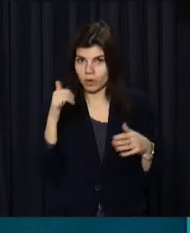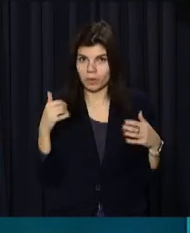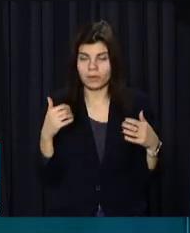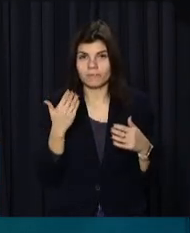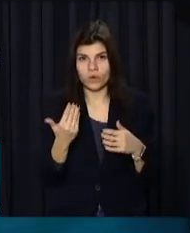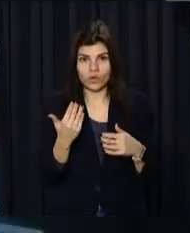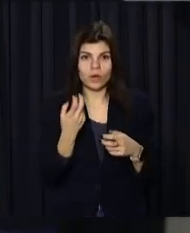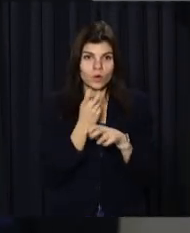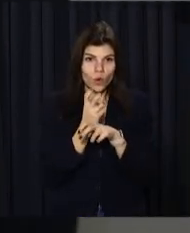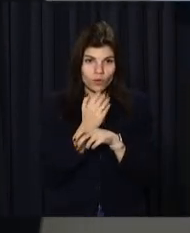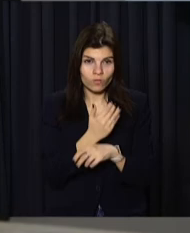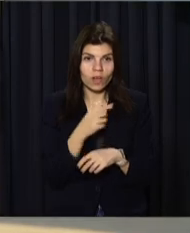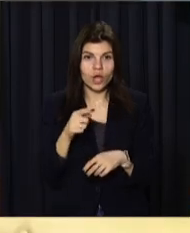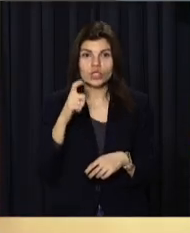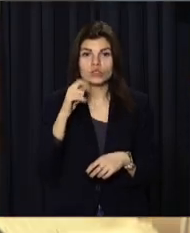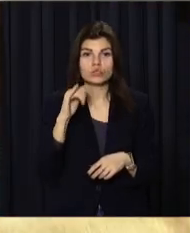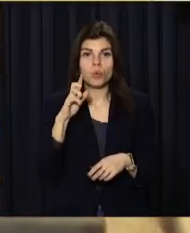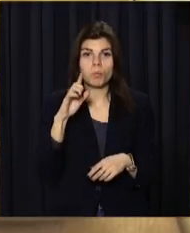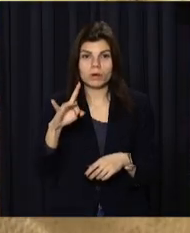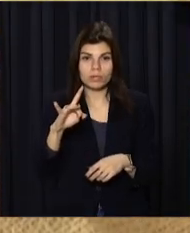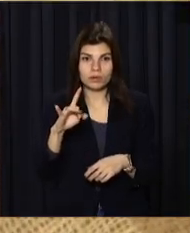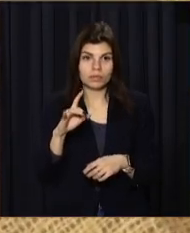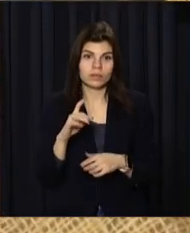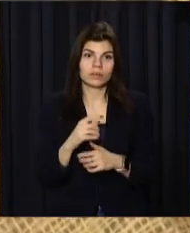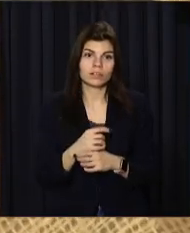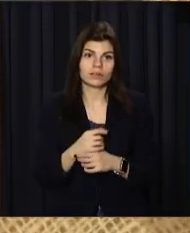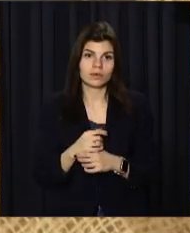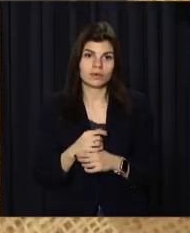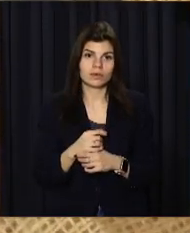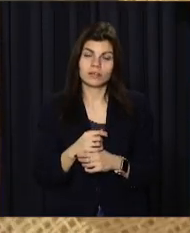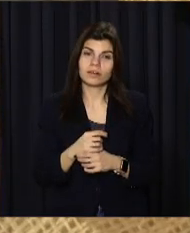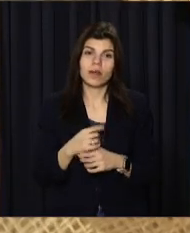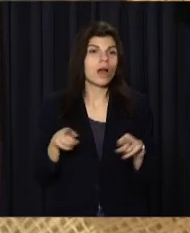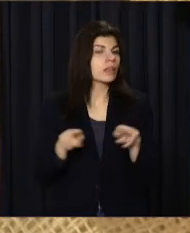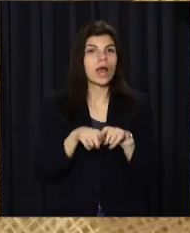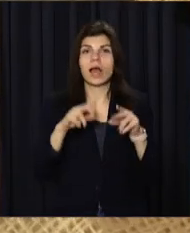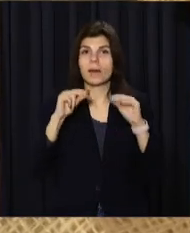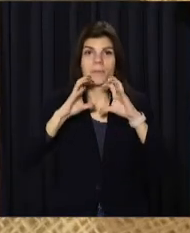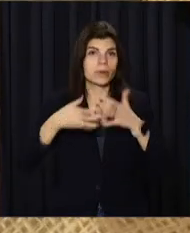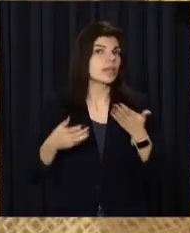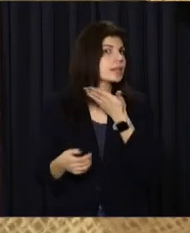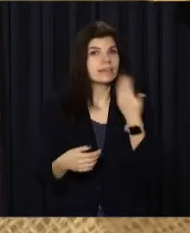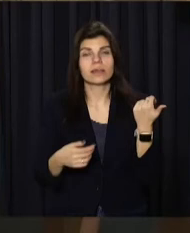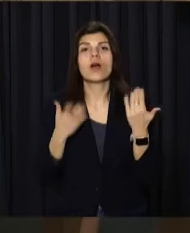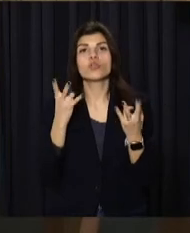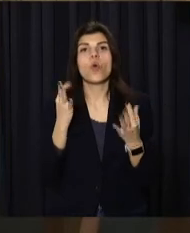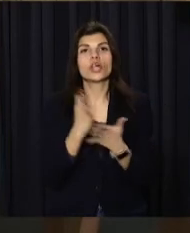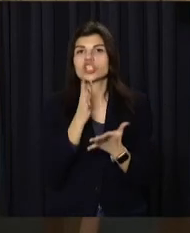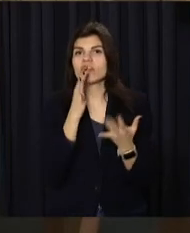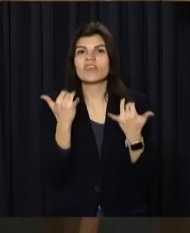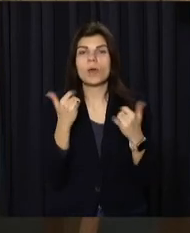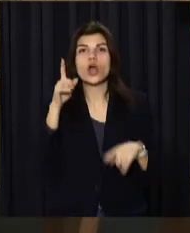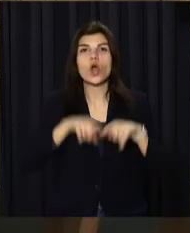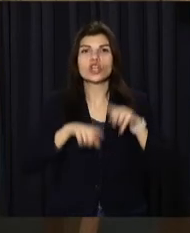саме зубра пермісного, якого вже на нашій планеті немає, але є сучасні робочі. Артефакти,